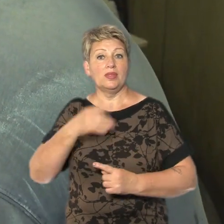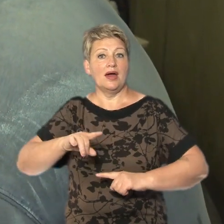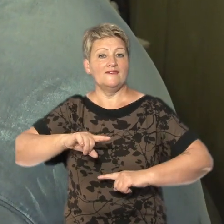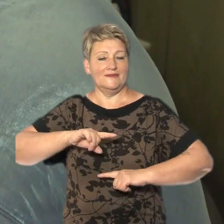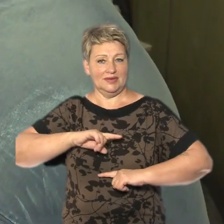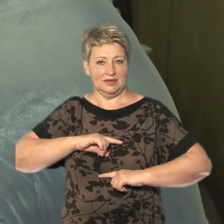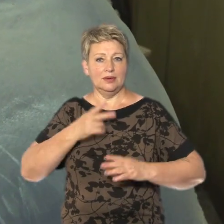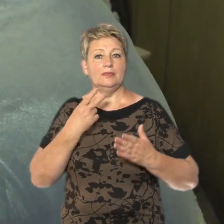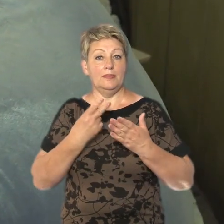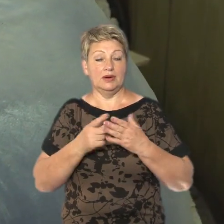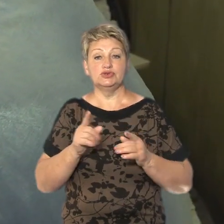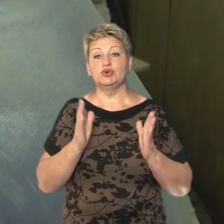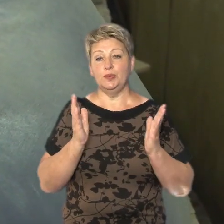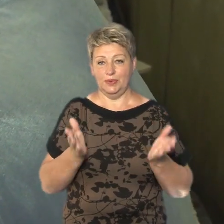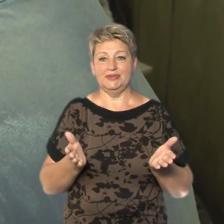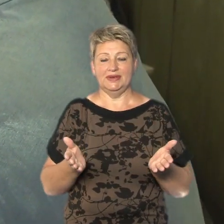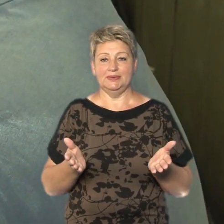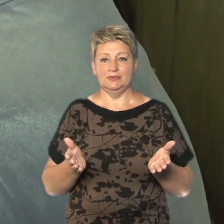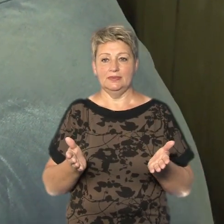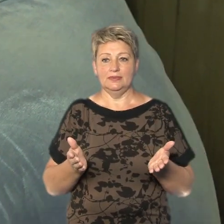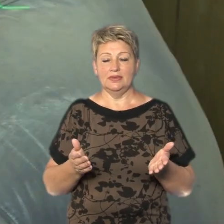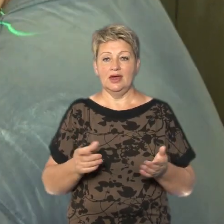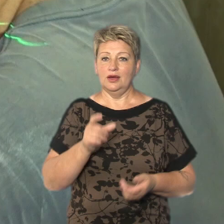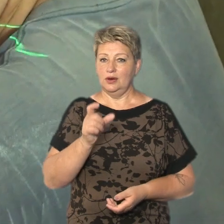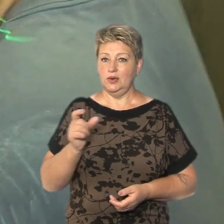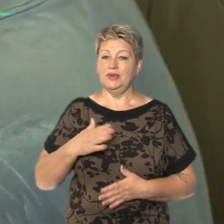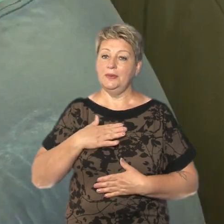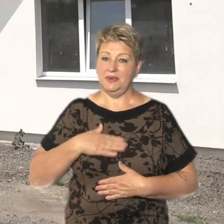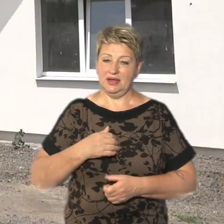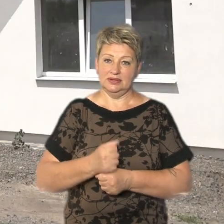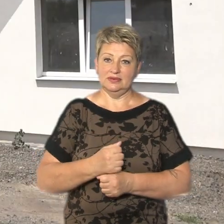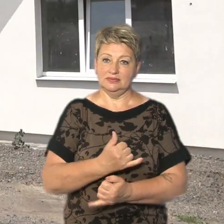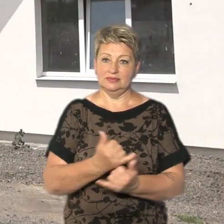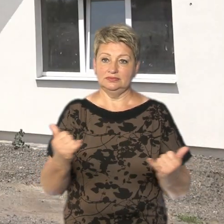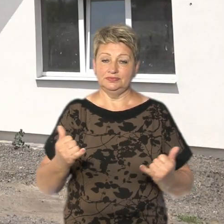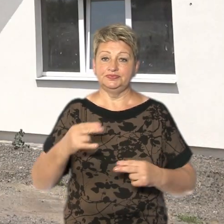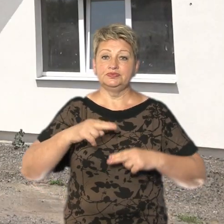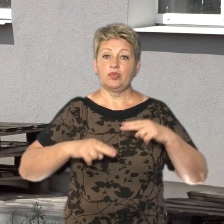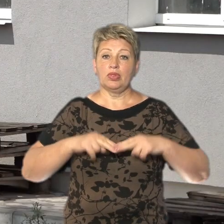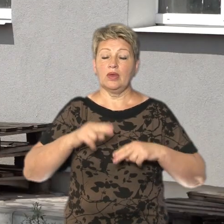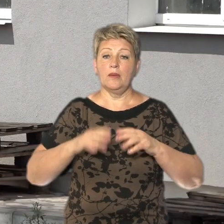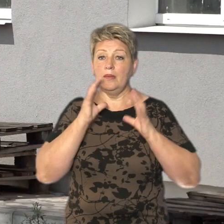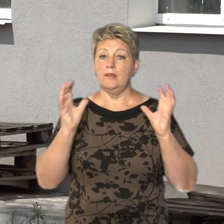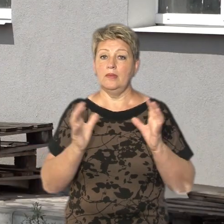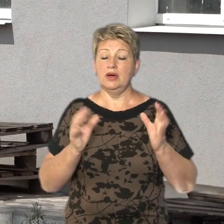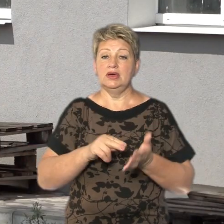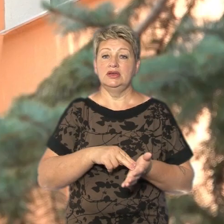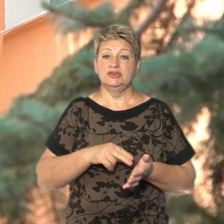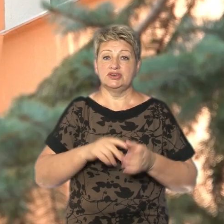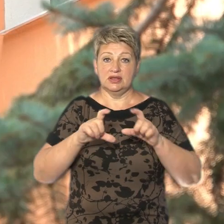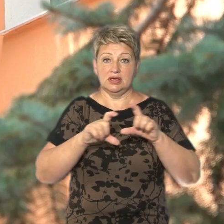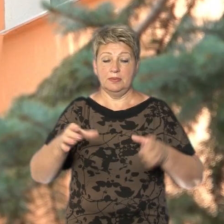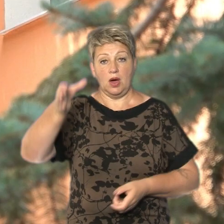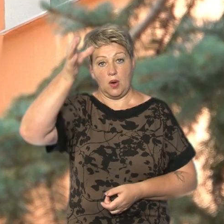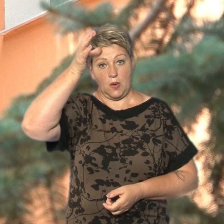бачиш, що воно буде, і людям приємно зробити. Будівлей опікується Черкаський департамент освіти та